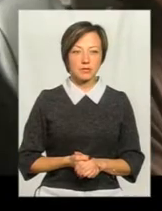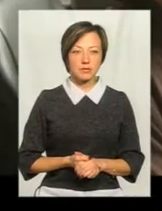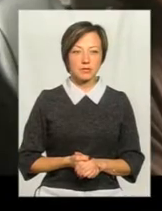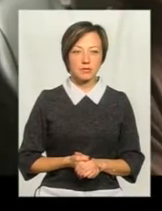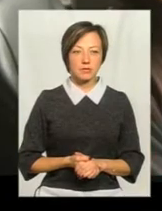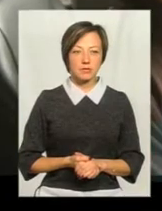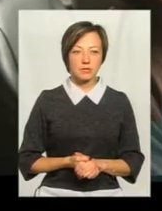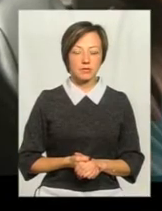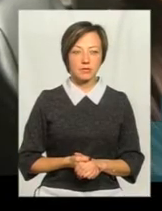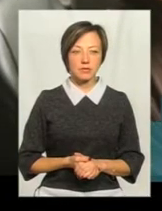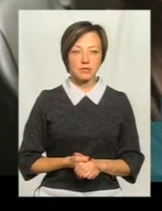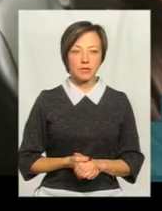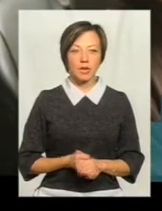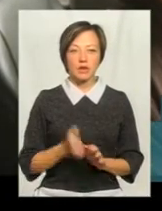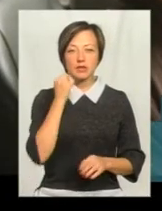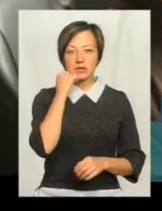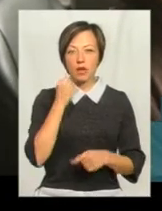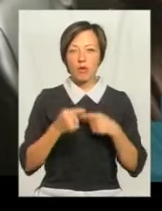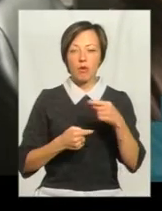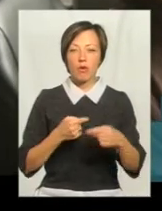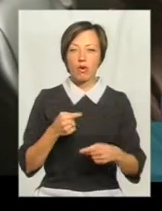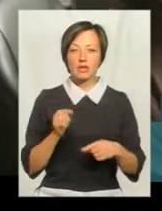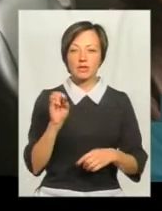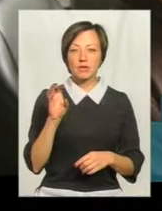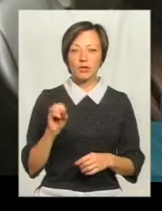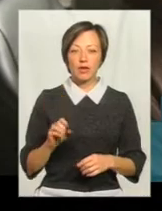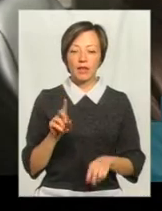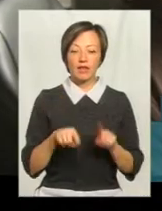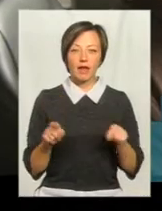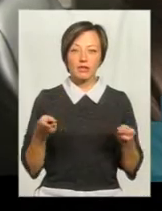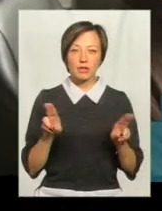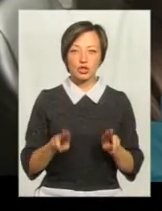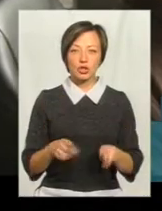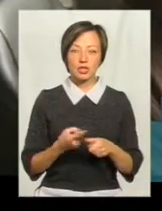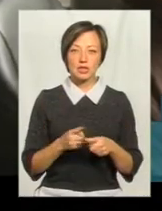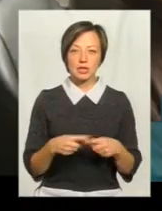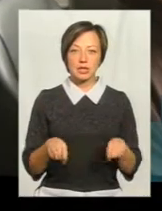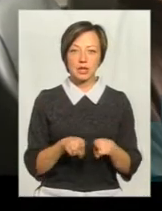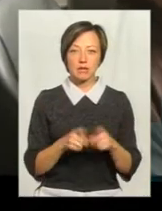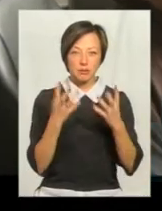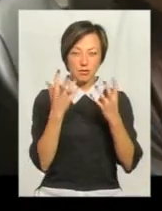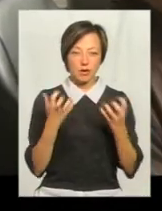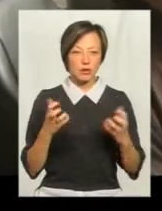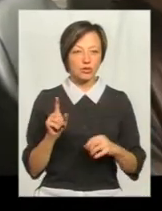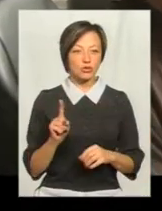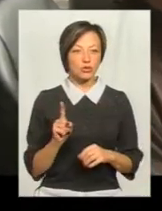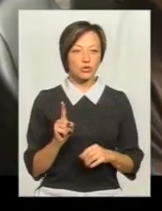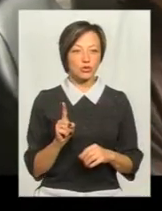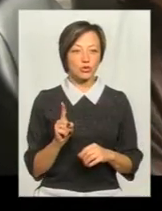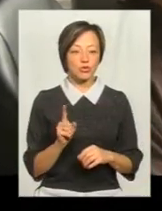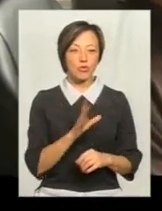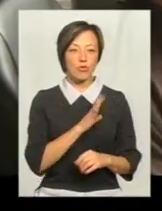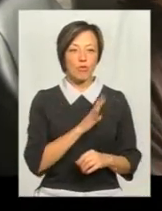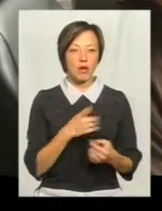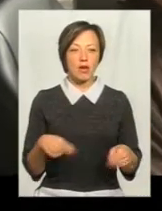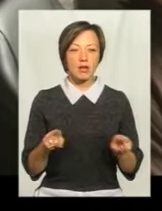А старого покоління світлофори, деякі залишились, вони такі мрачні, що буває